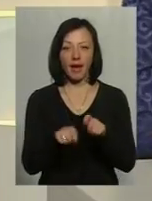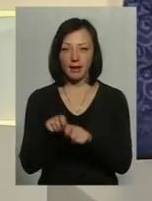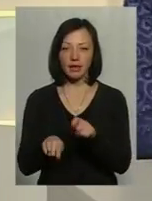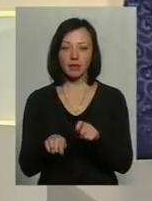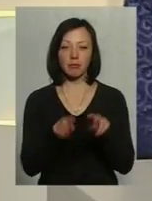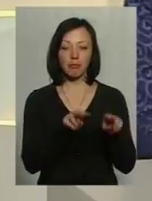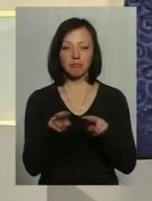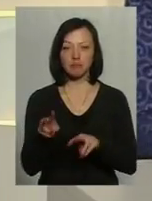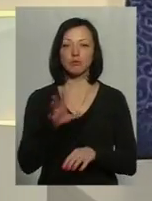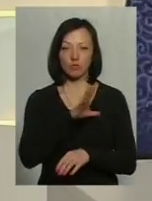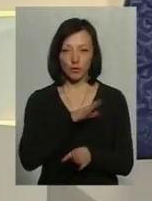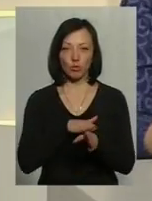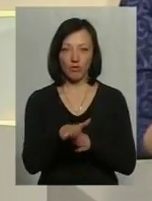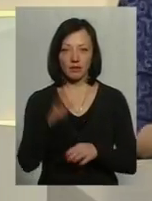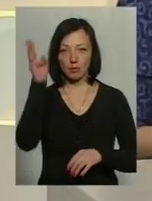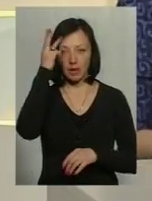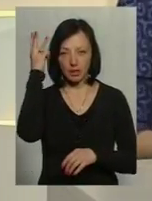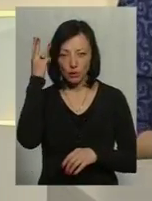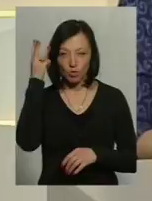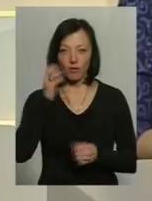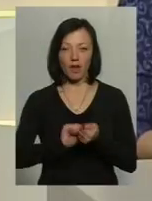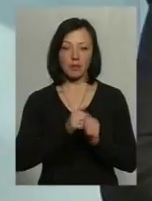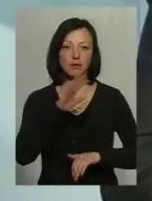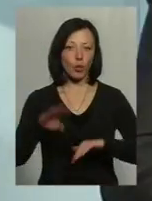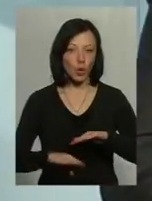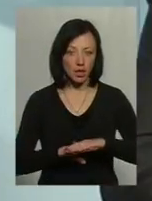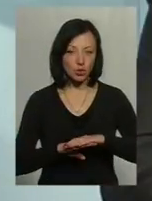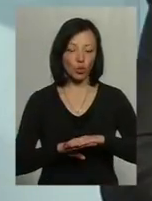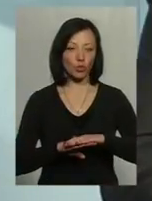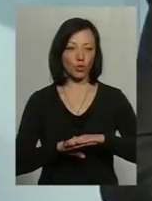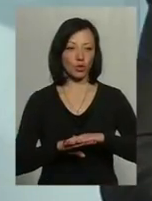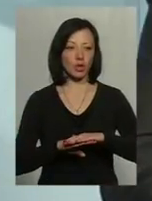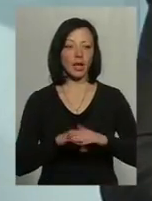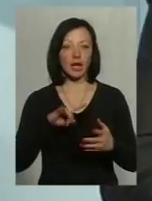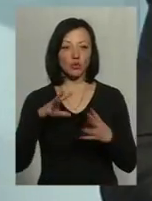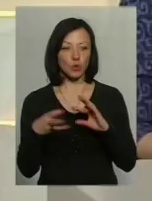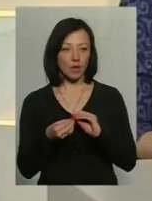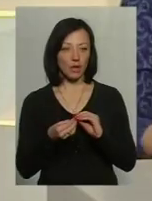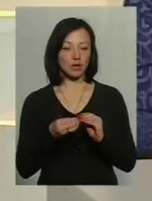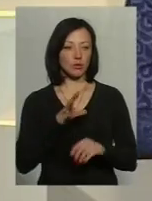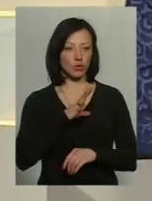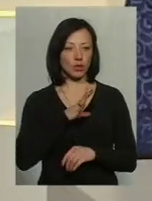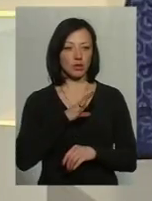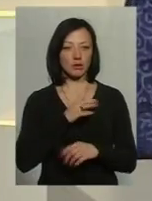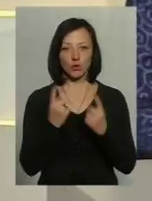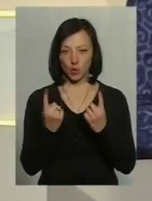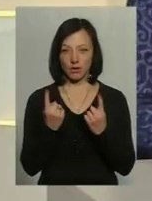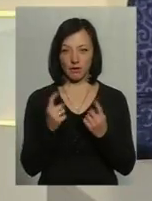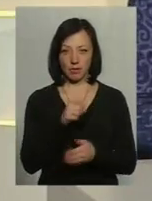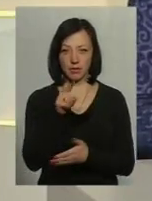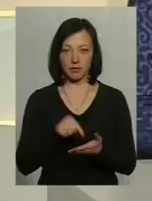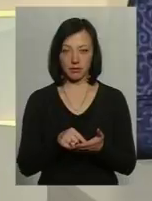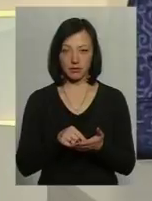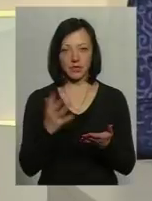перевірки відбувалися в обласному центрі в Кам'янці, Подільському, і результати їхні були досить суттєвими.